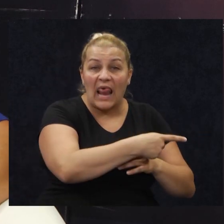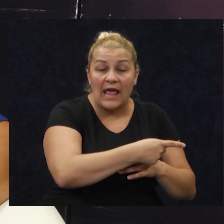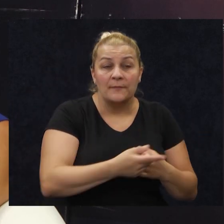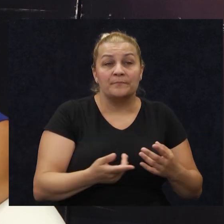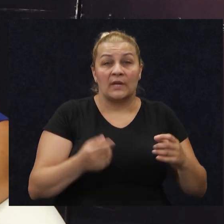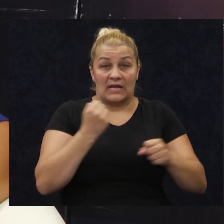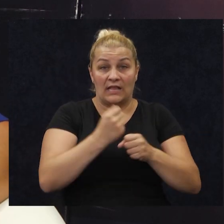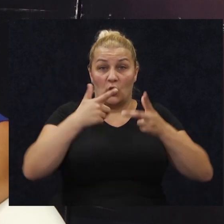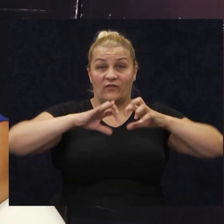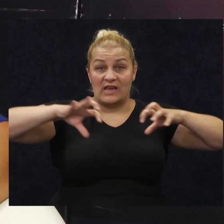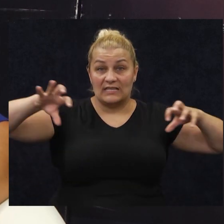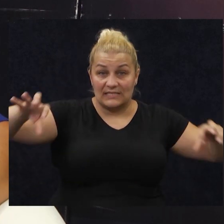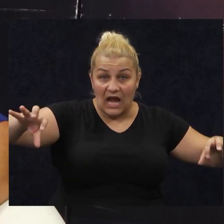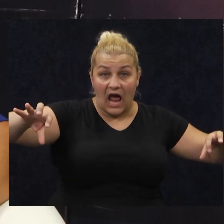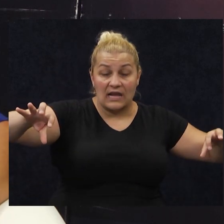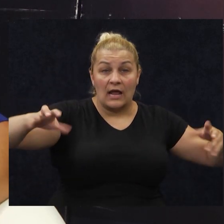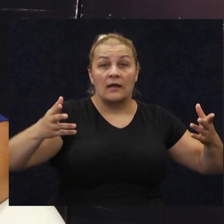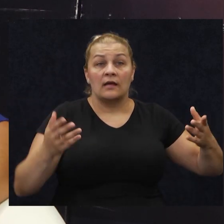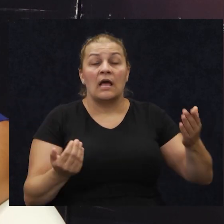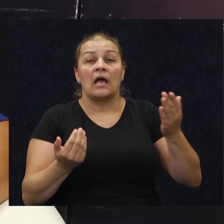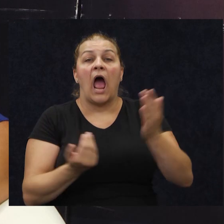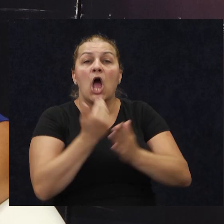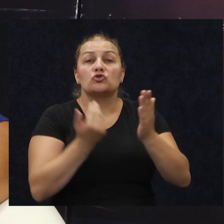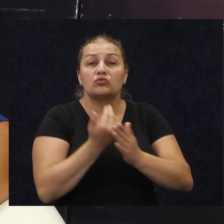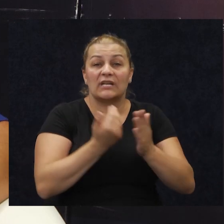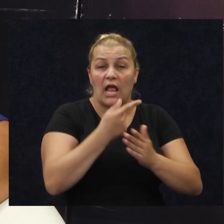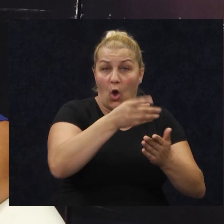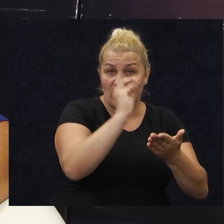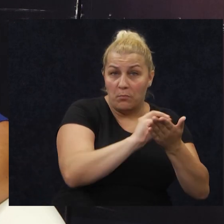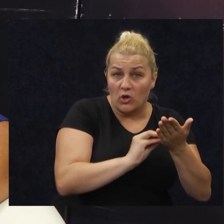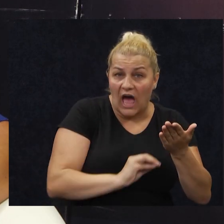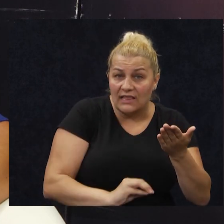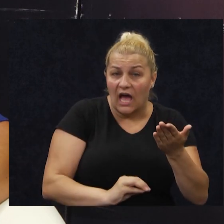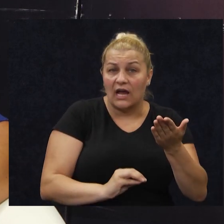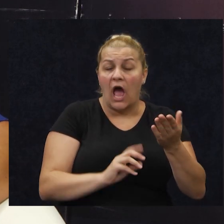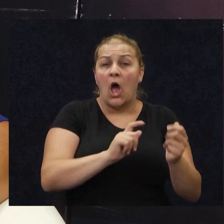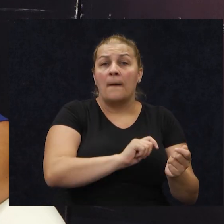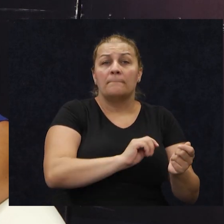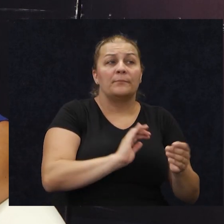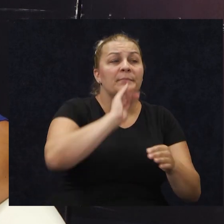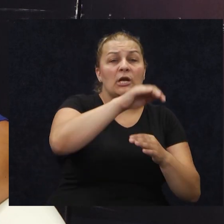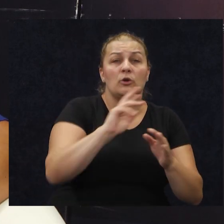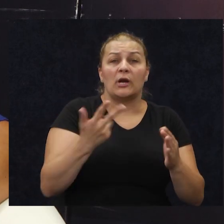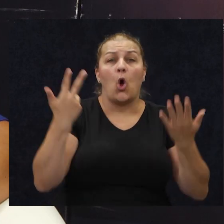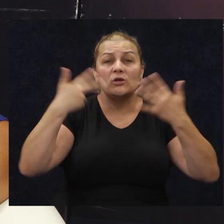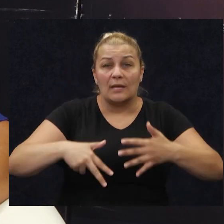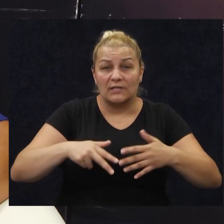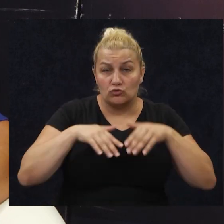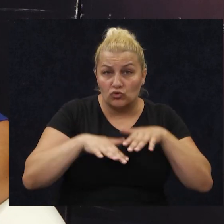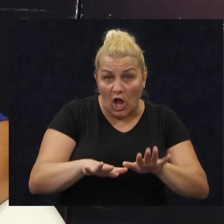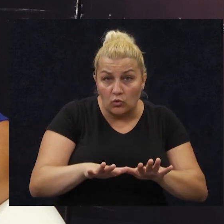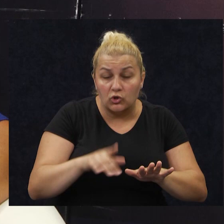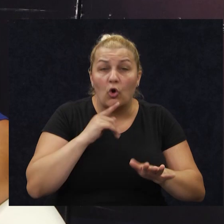ono na dvije strane, i znači, ažuriranje svih tih kompletnih podataka, znači, prišlo je preko 8 tisuća ljudi,